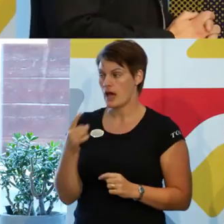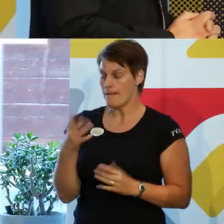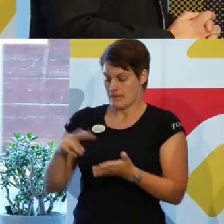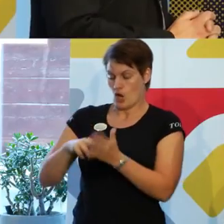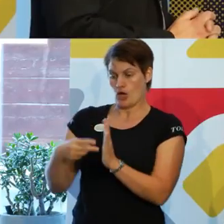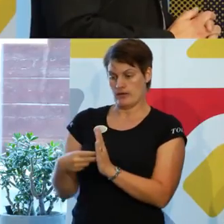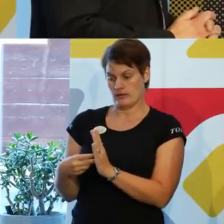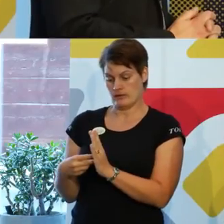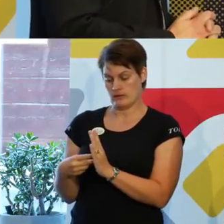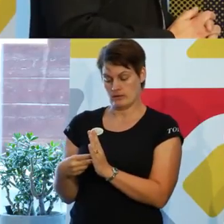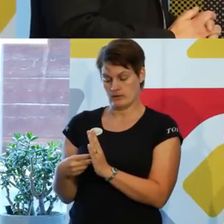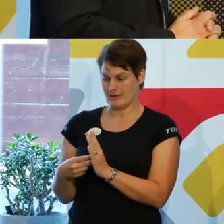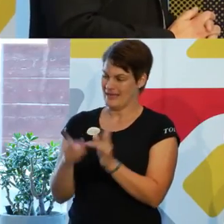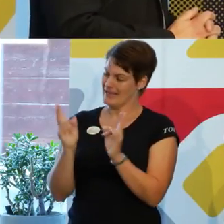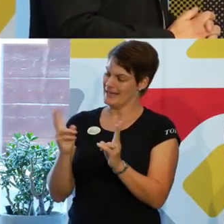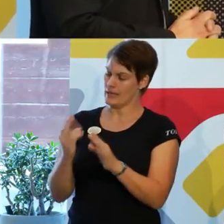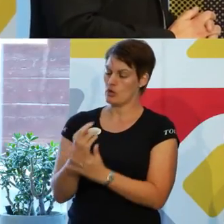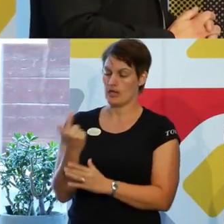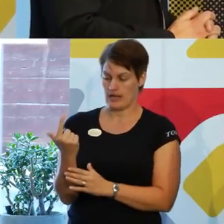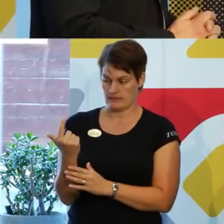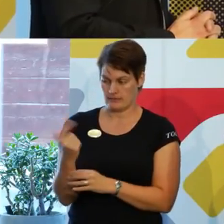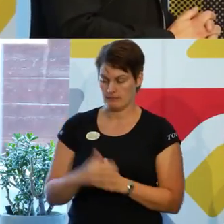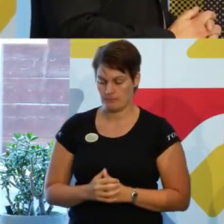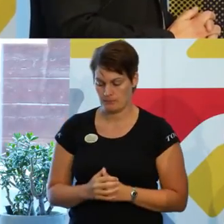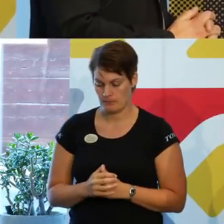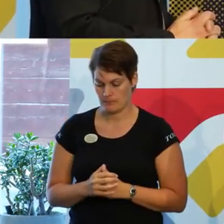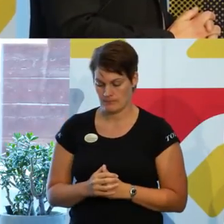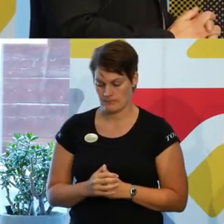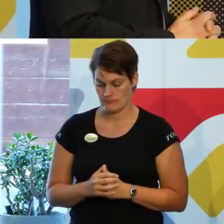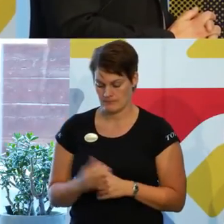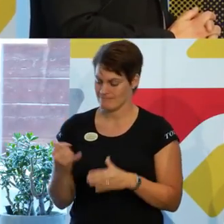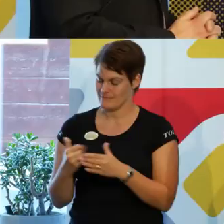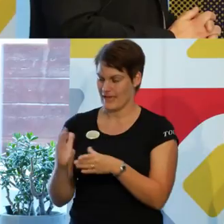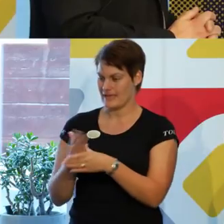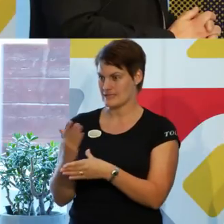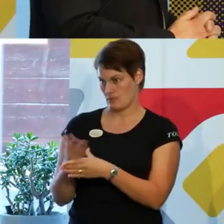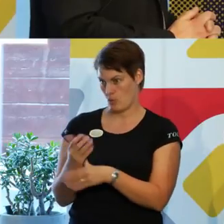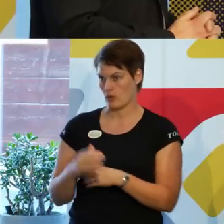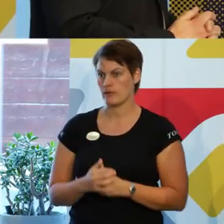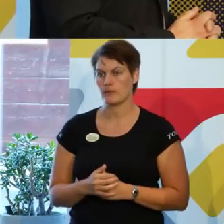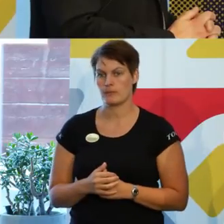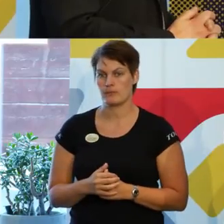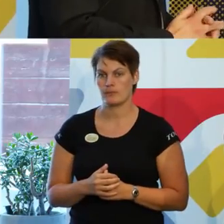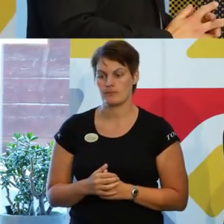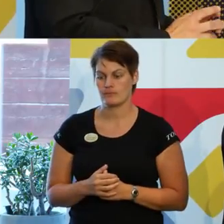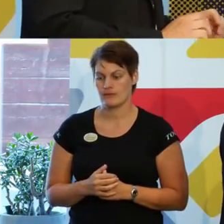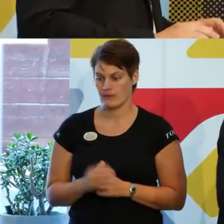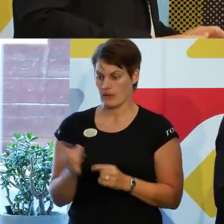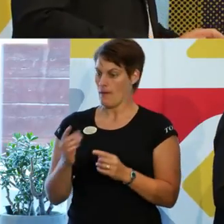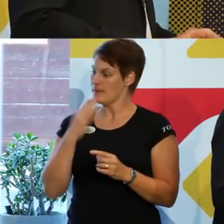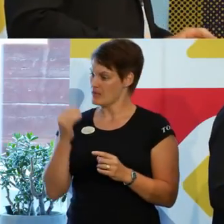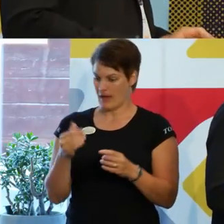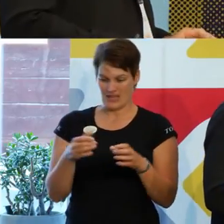planen för lika möjligheter i Helsingborg. Det närmaste intersektionella